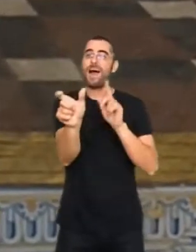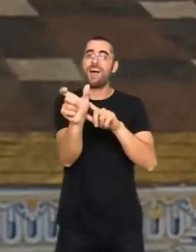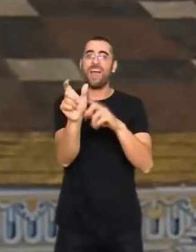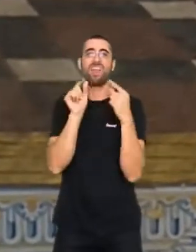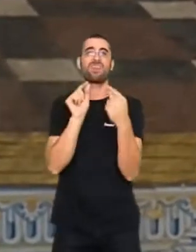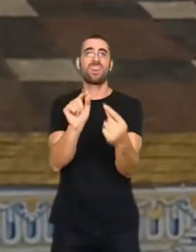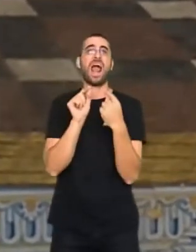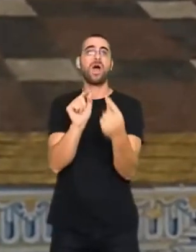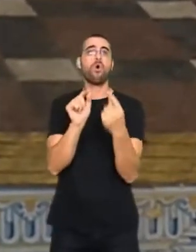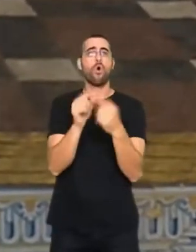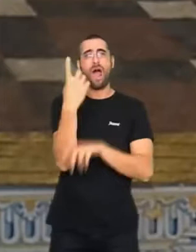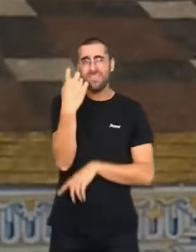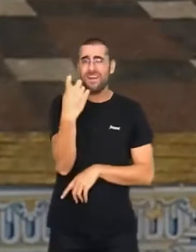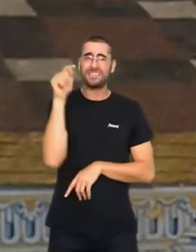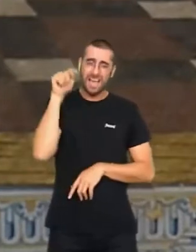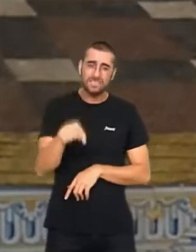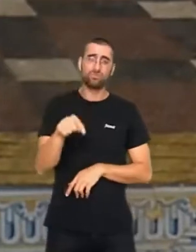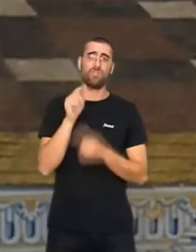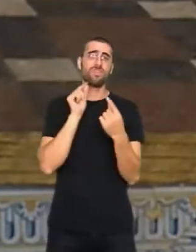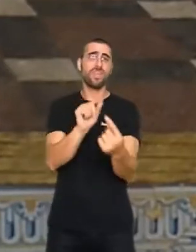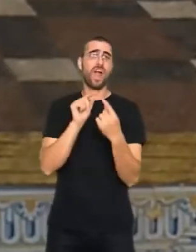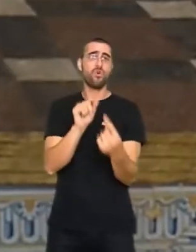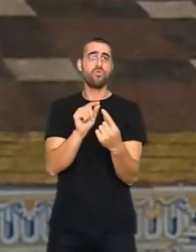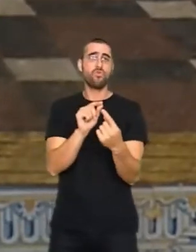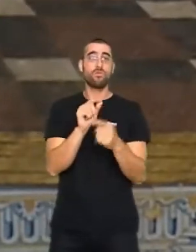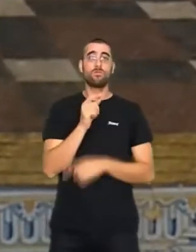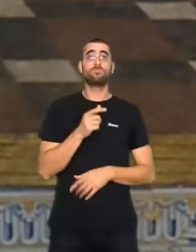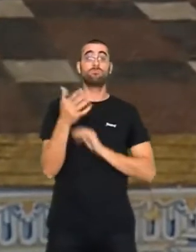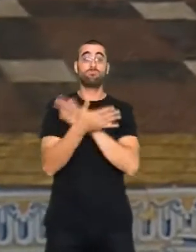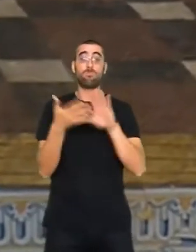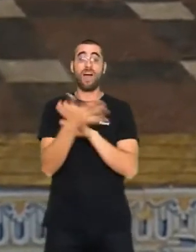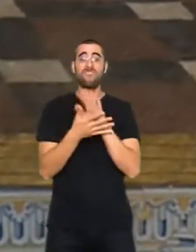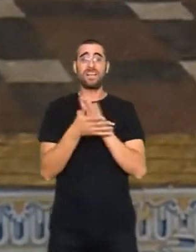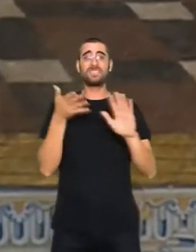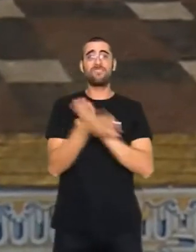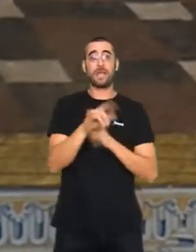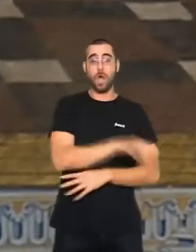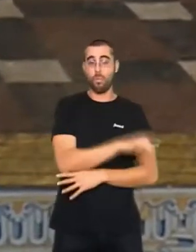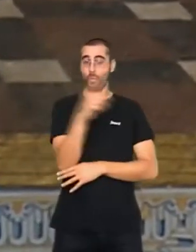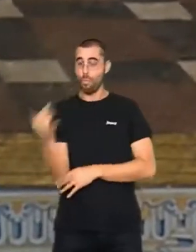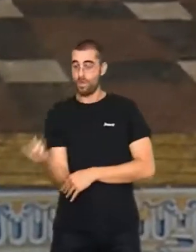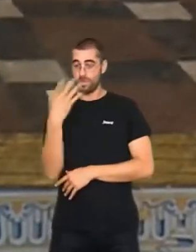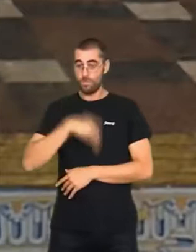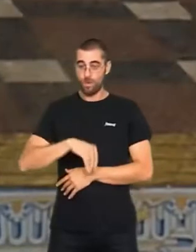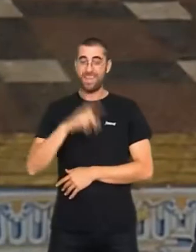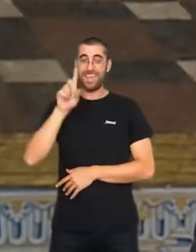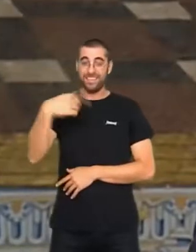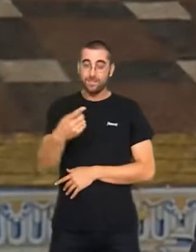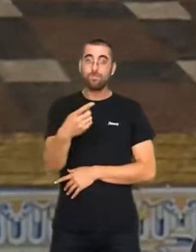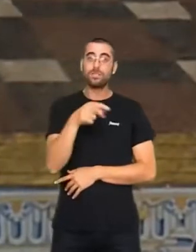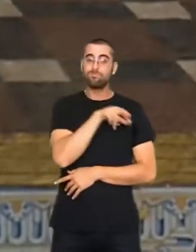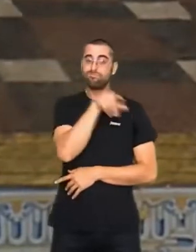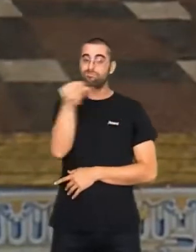reivindicar el diàleg. La paraula, com a base per a construir ponts i després creuar-los.